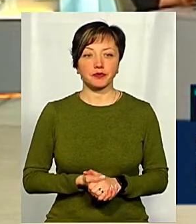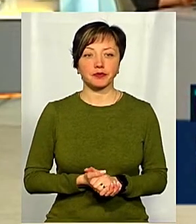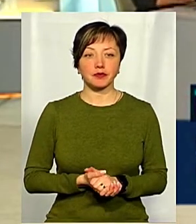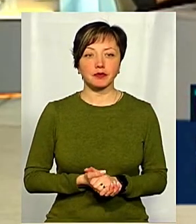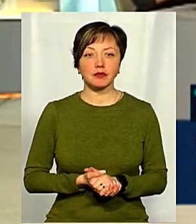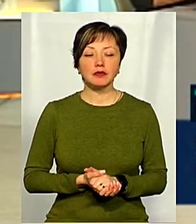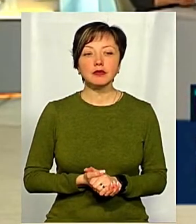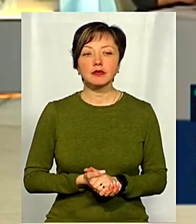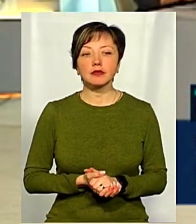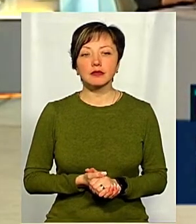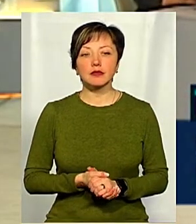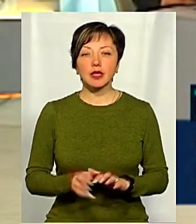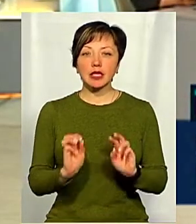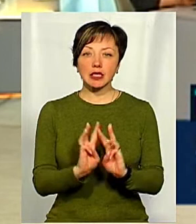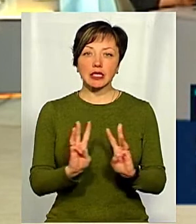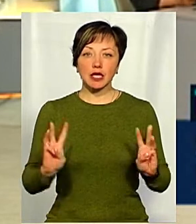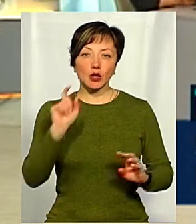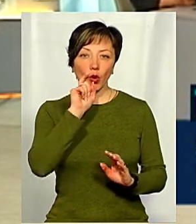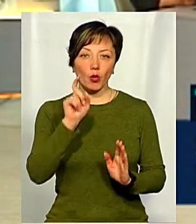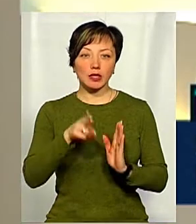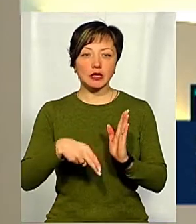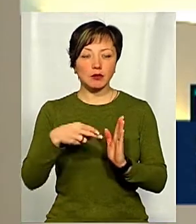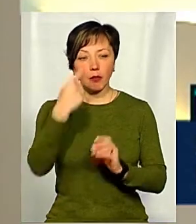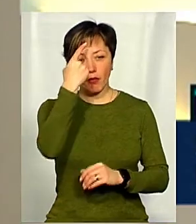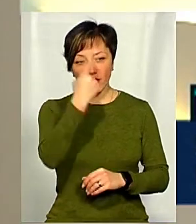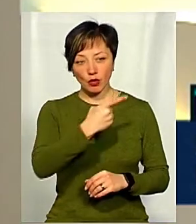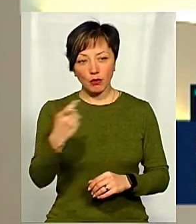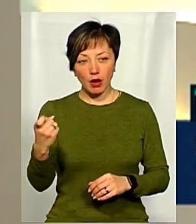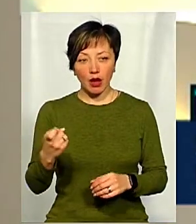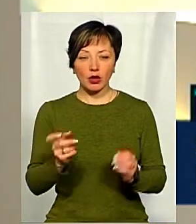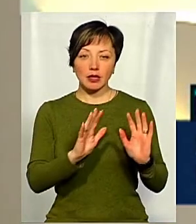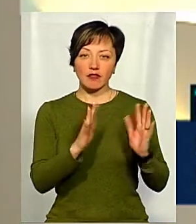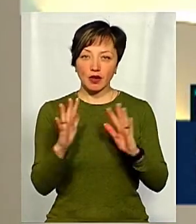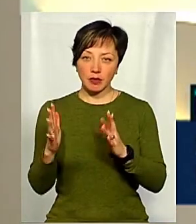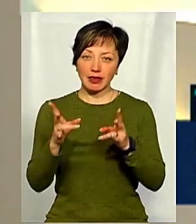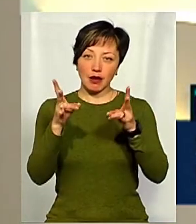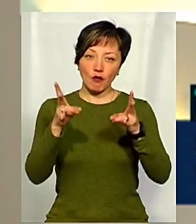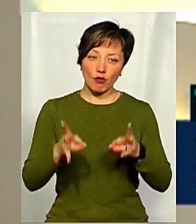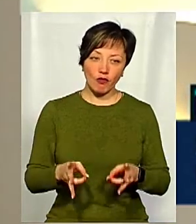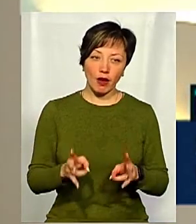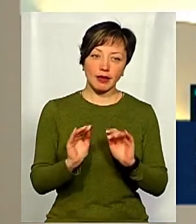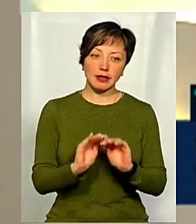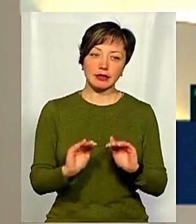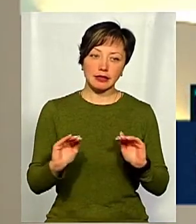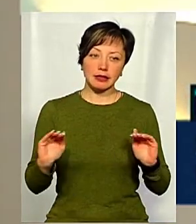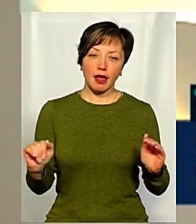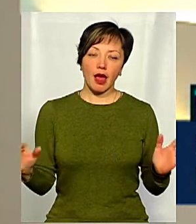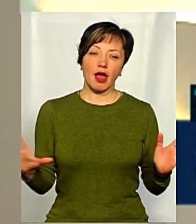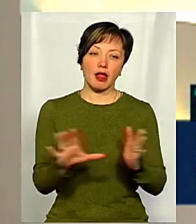зазначу, що на сайті ООО «Залізниці» повідомляють, що кількість випадків травмування дітей